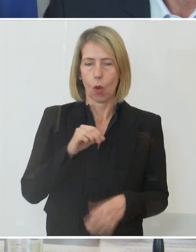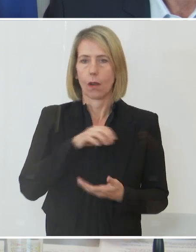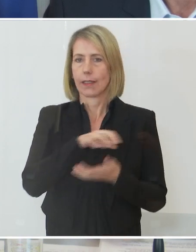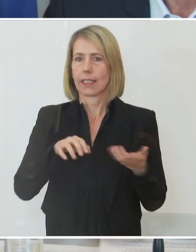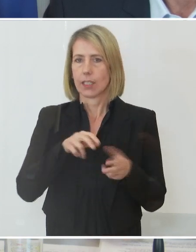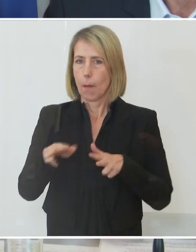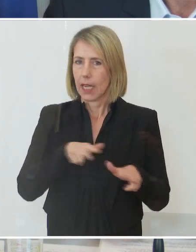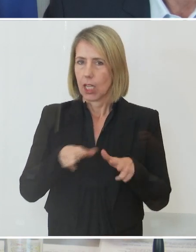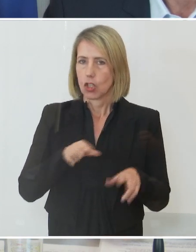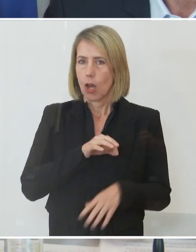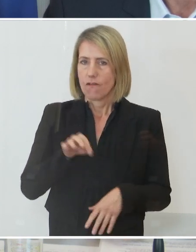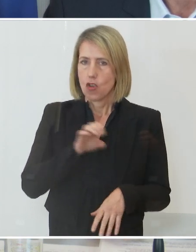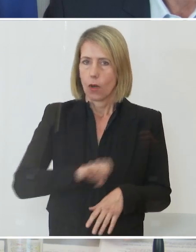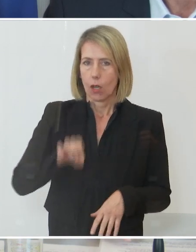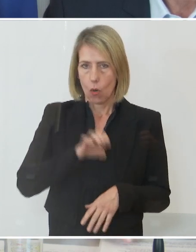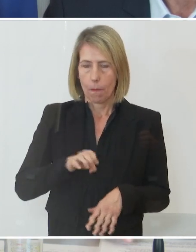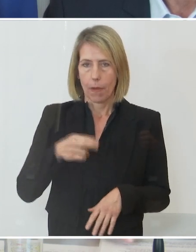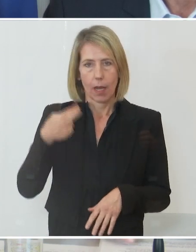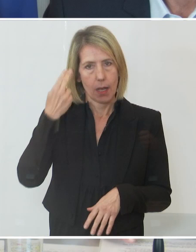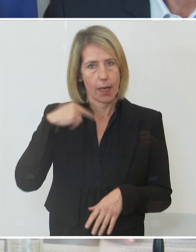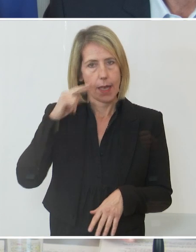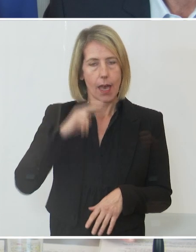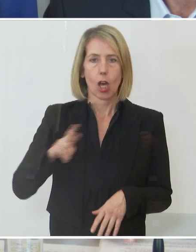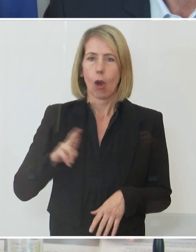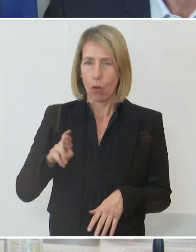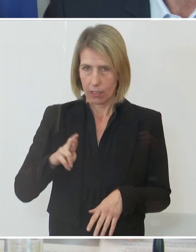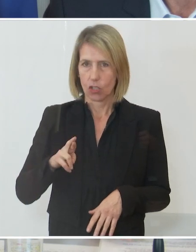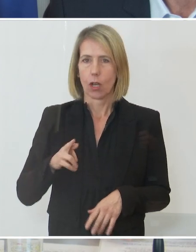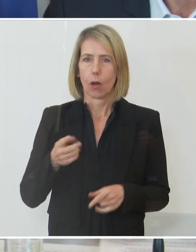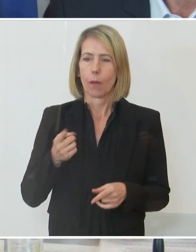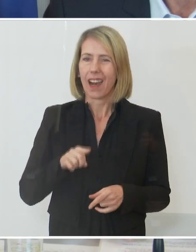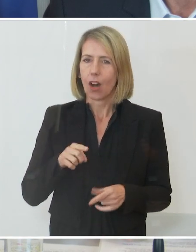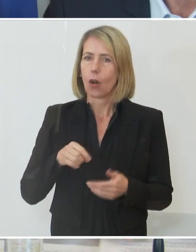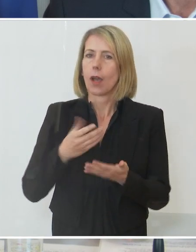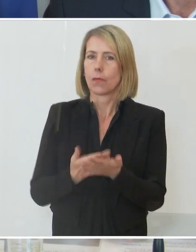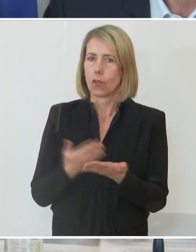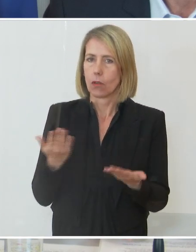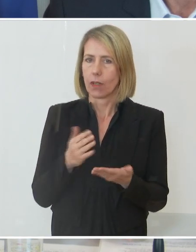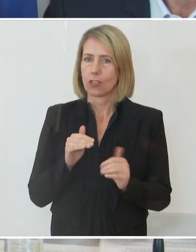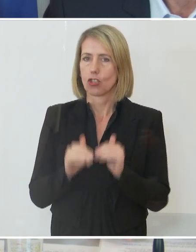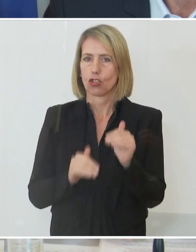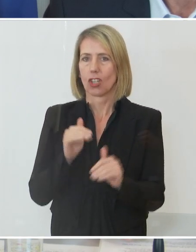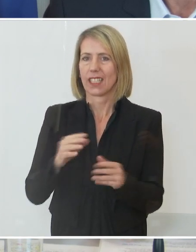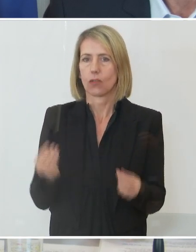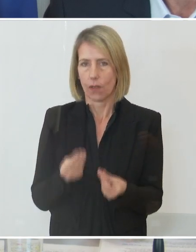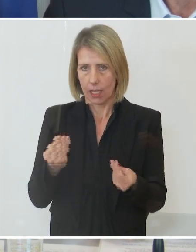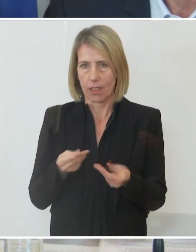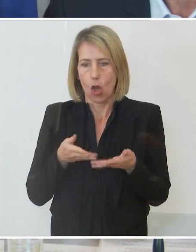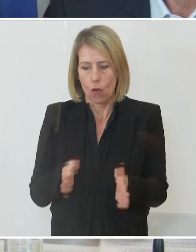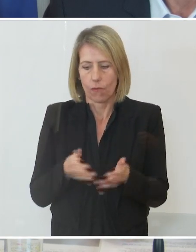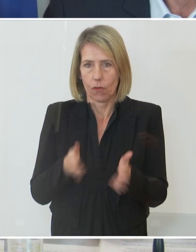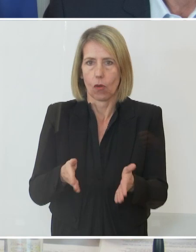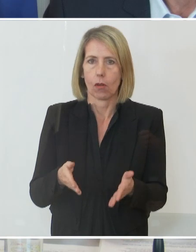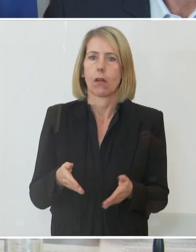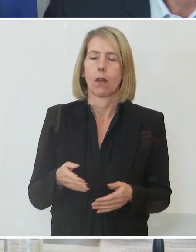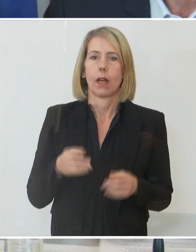für Europa, Gerald Rockenschaub, der ebenfalls eine schrittweise Öffnung hier bevorzugt. Ich sehe das